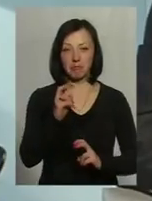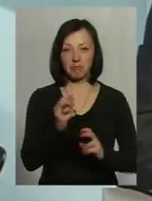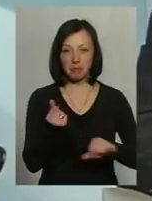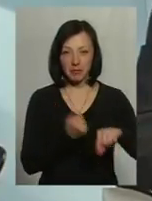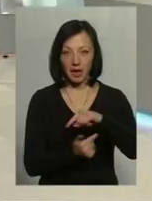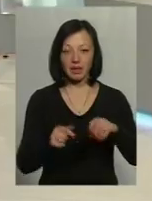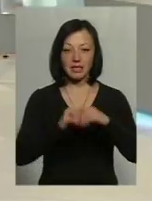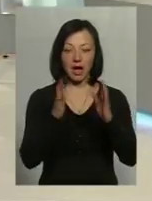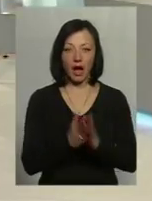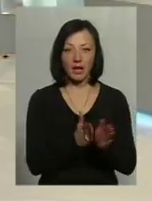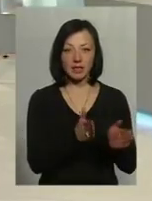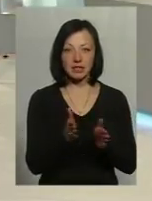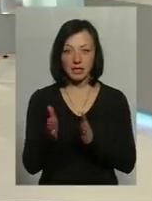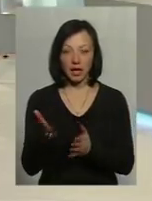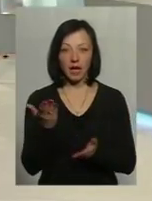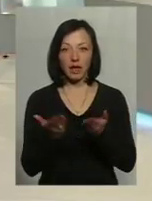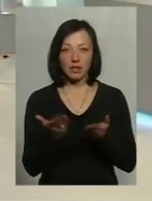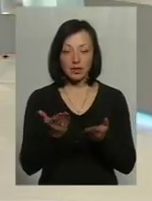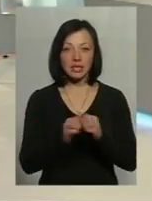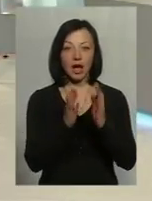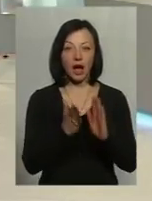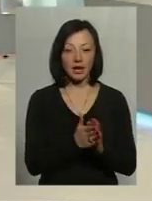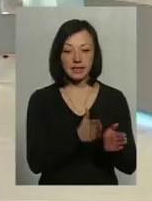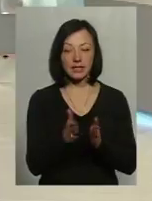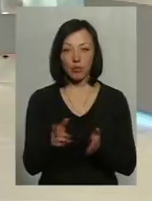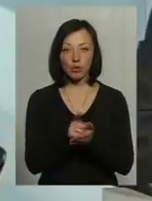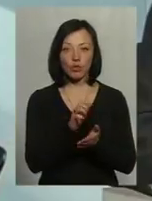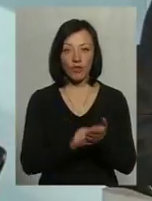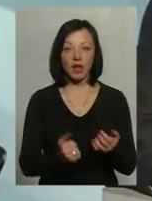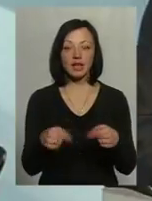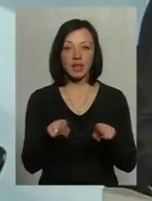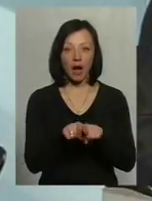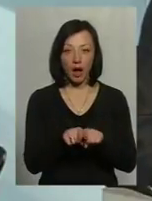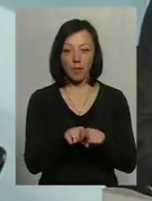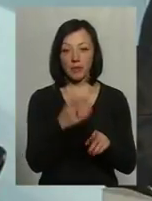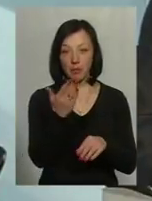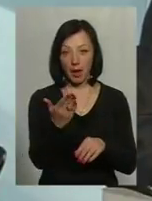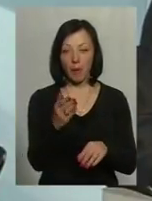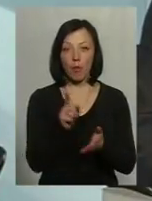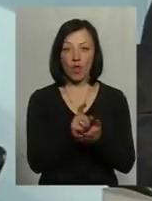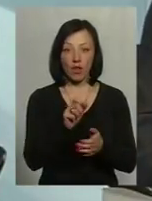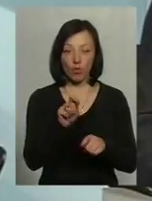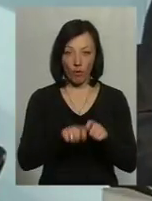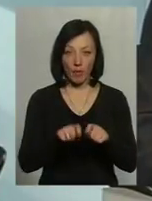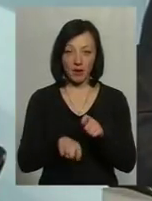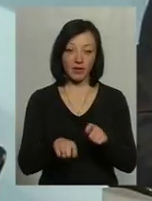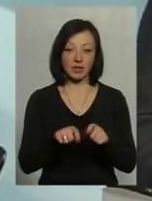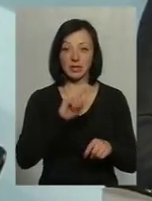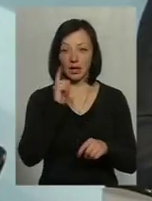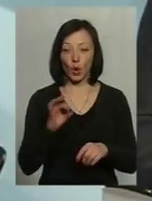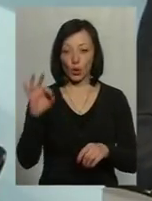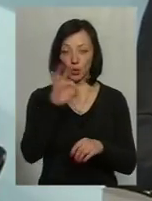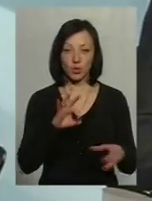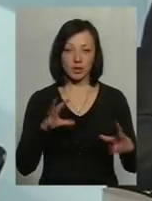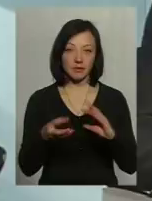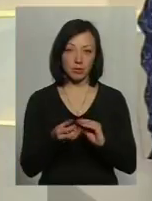податкування. Бо якщо єдинщик, то будеш платити всередньо. На загальній системі податкування. І тебе податково перевірило за рік? Ні. Ага, подаєш річну декларацію, з нульовими